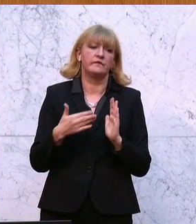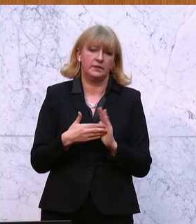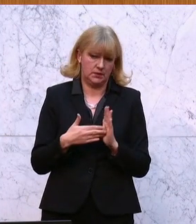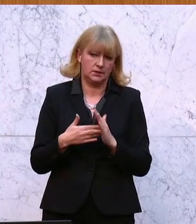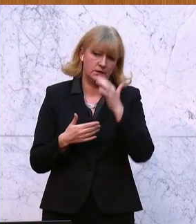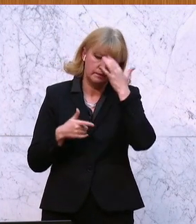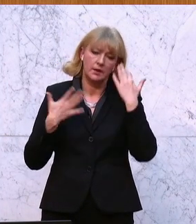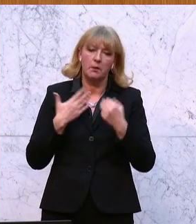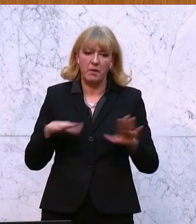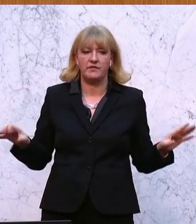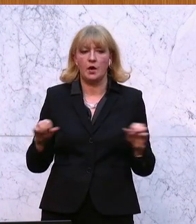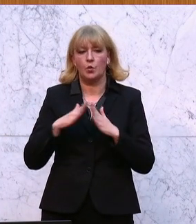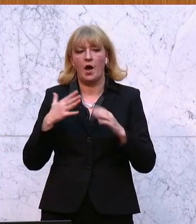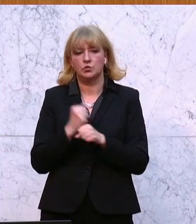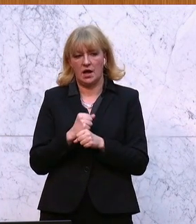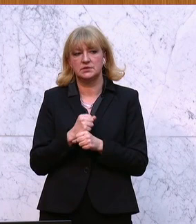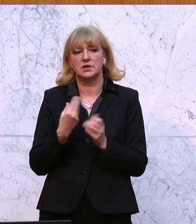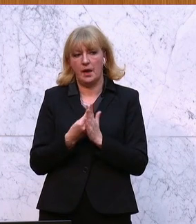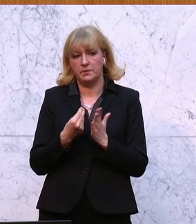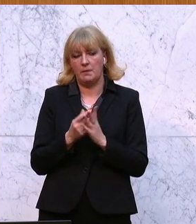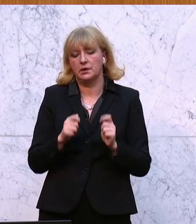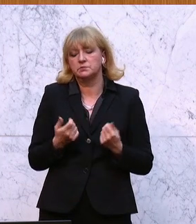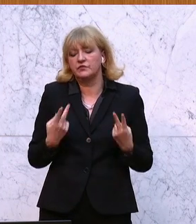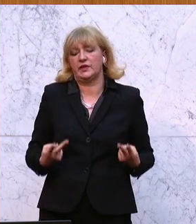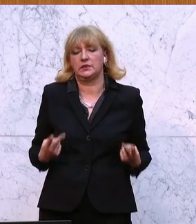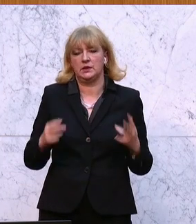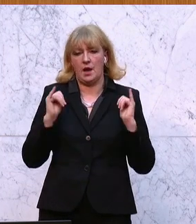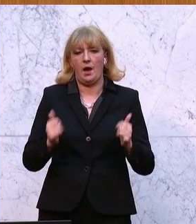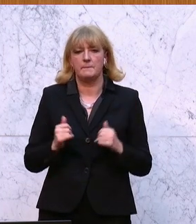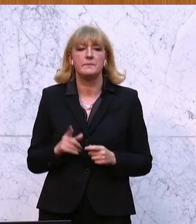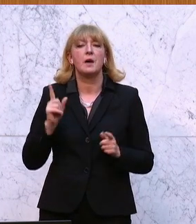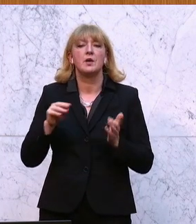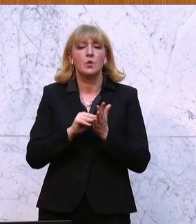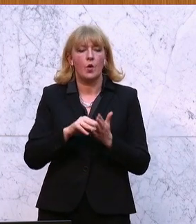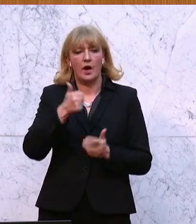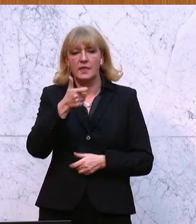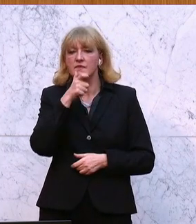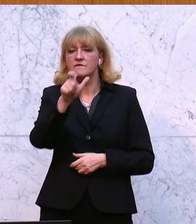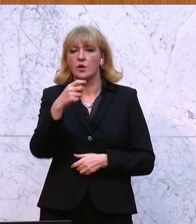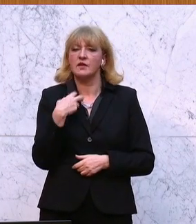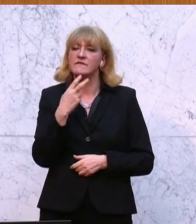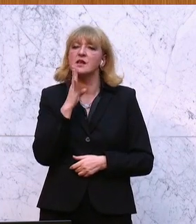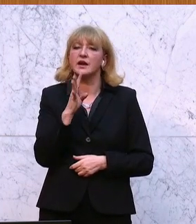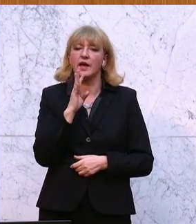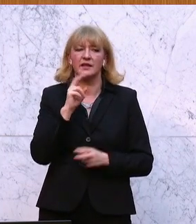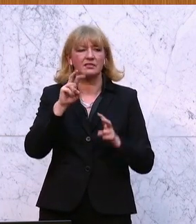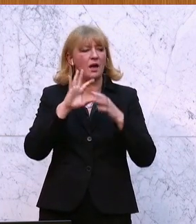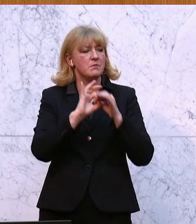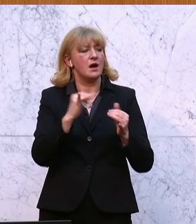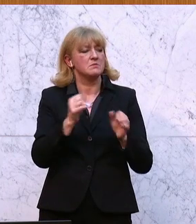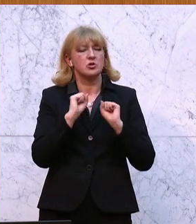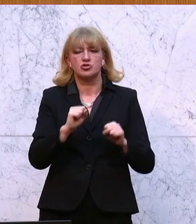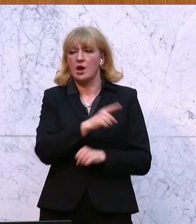eine Befreiung von der Haushaltsabgabe gibt. Aber lassen Sie mich noch ein Wort sagen, weil das ja immer mit der Teuerung